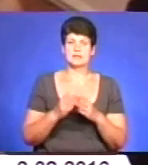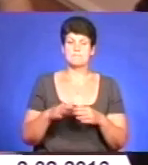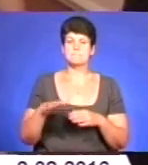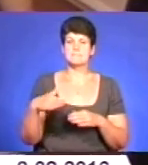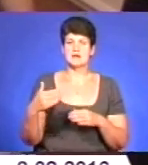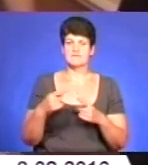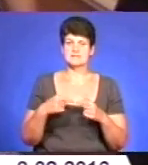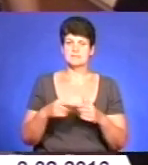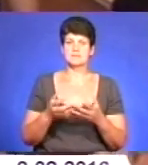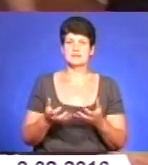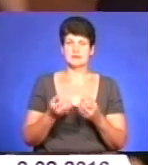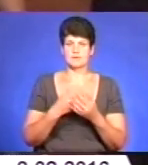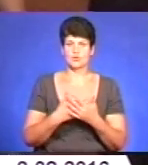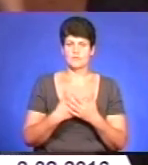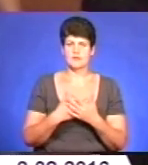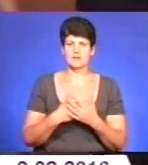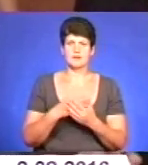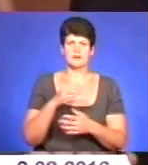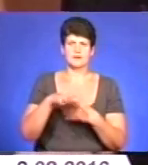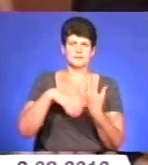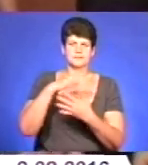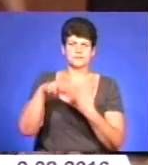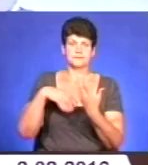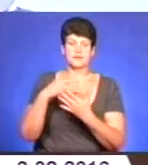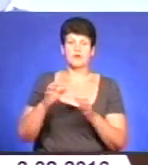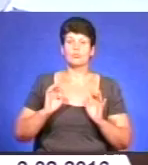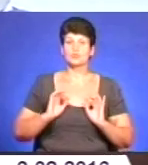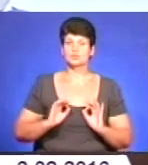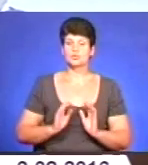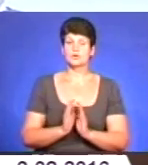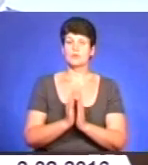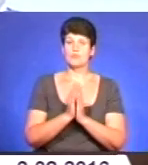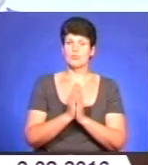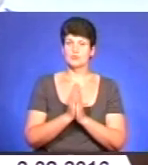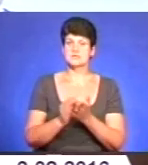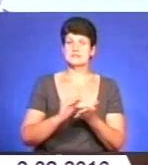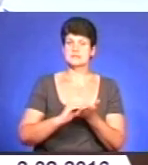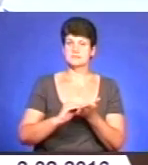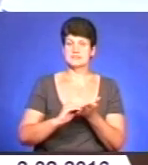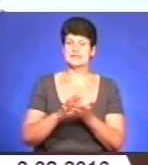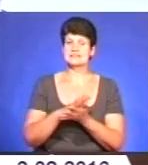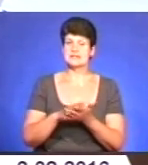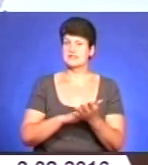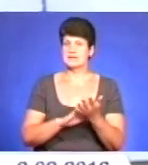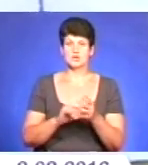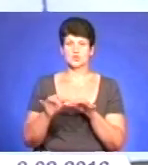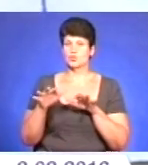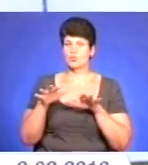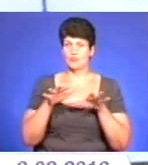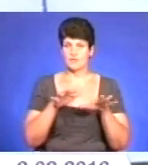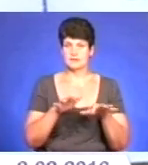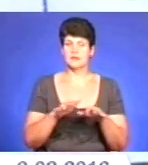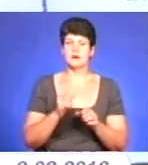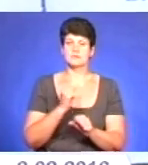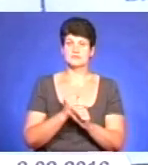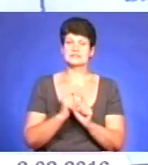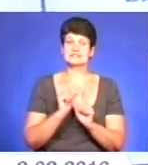громадськість, в результаті балаган. Натомість у прокуратурі просять заархівувати заяву, не штурмувати, а діяти згідно правил.